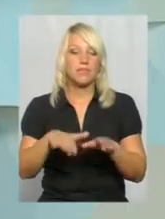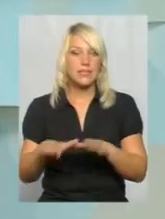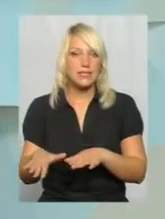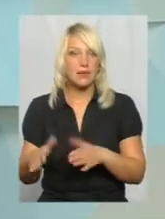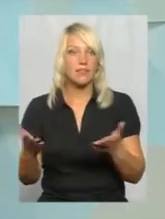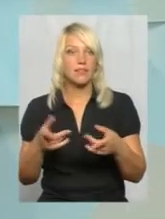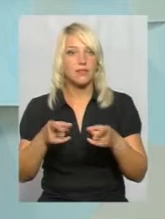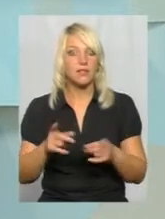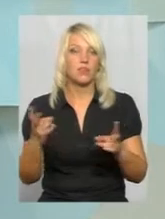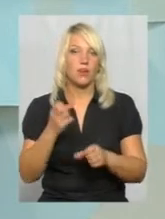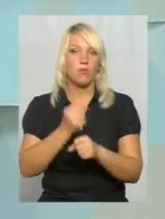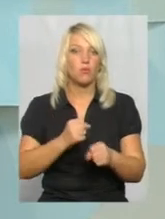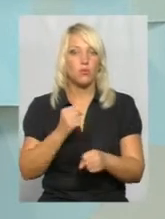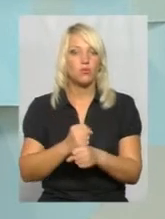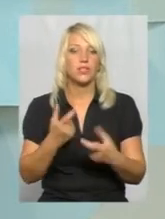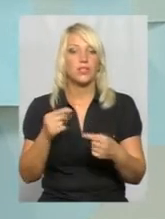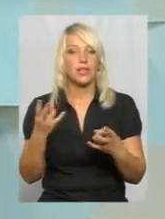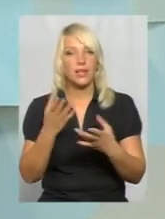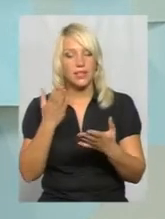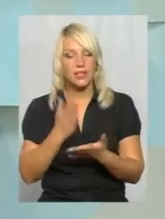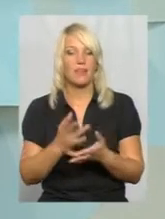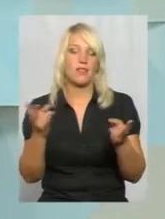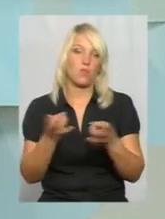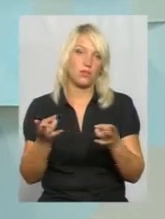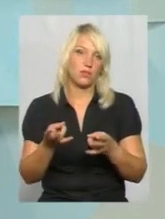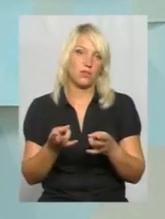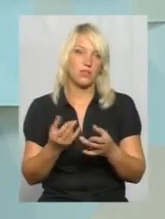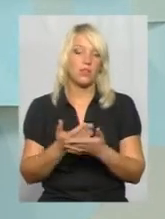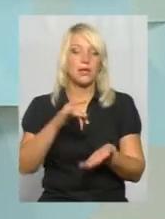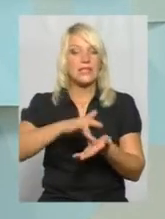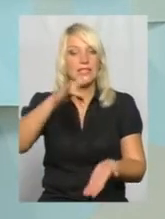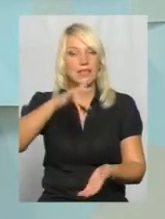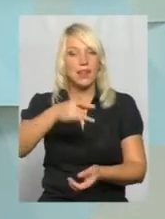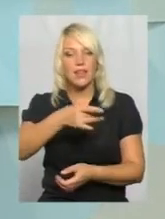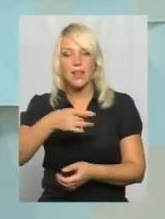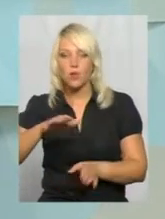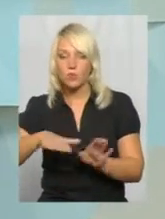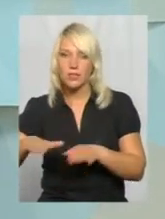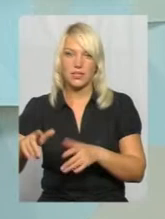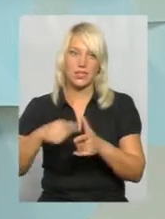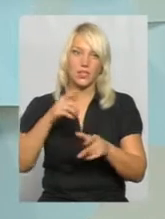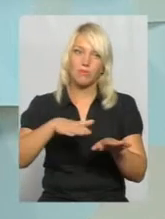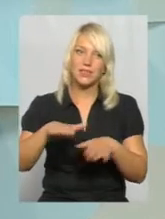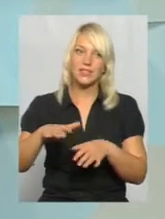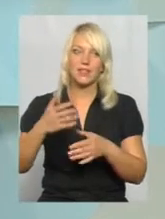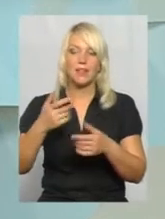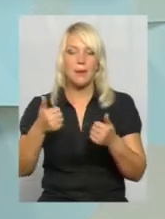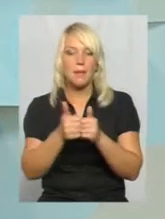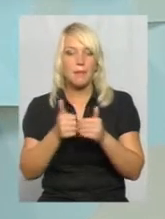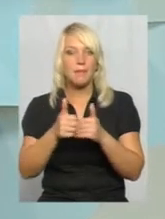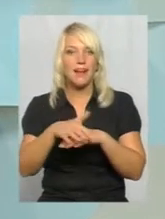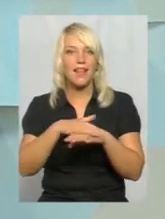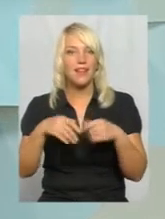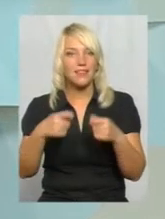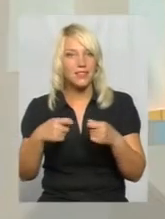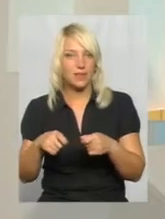опрацювати, де є необхідність, ну, центральні райони міста, чи місця, де є ринки. А,